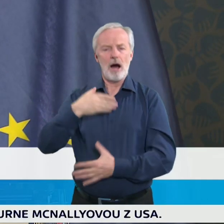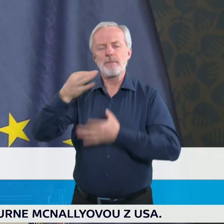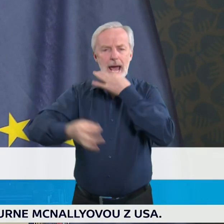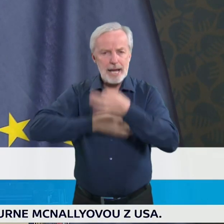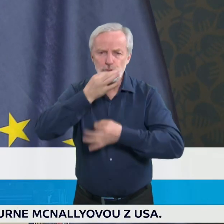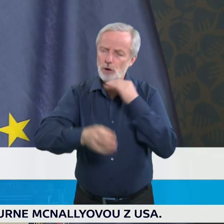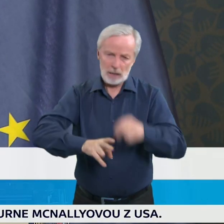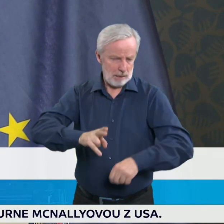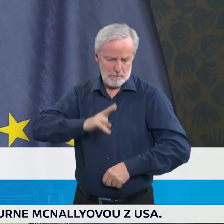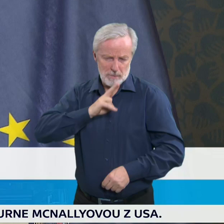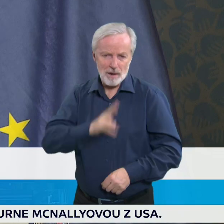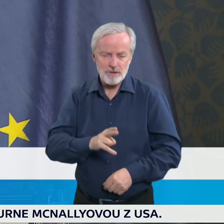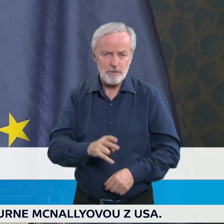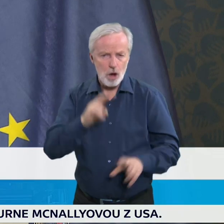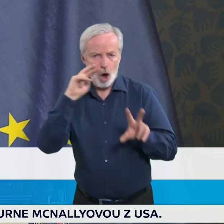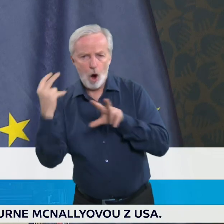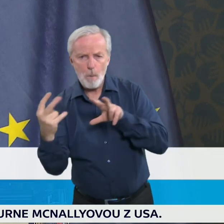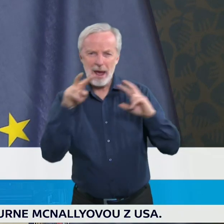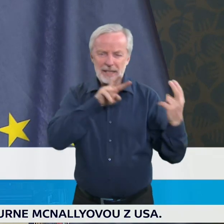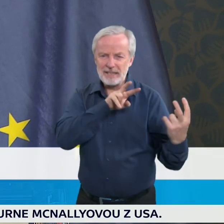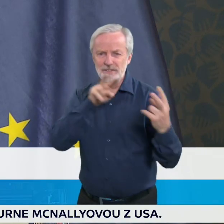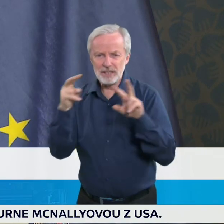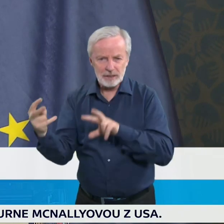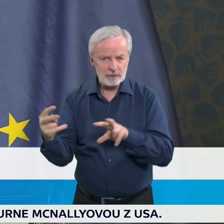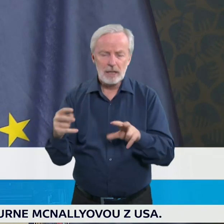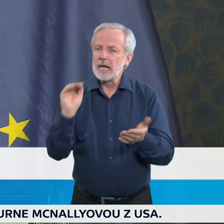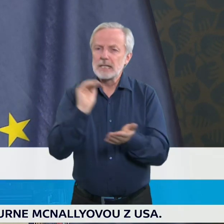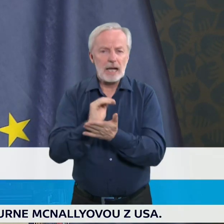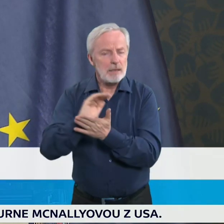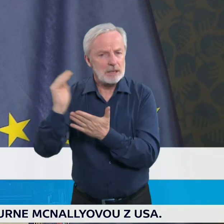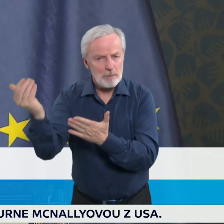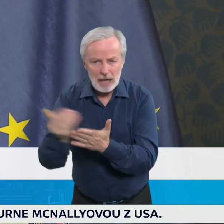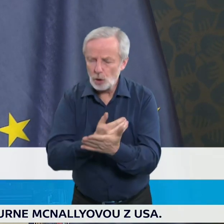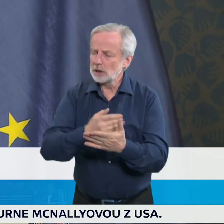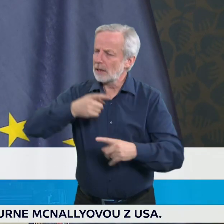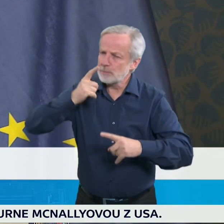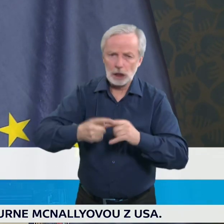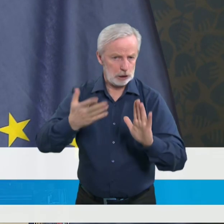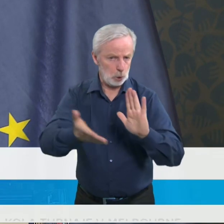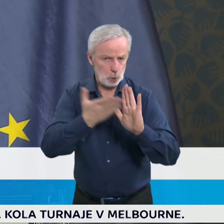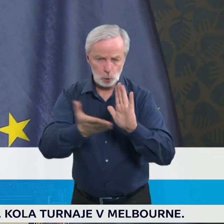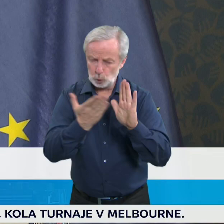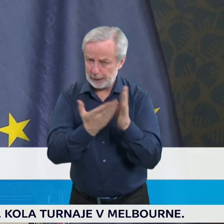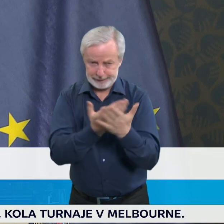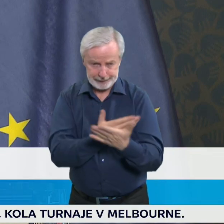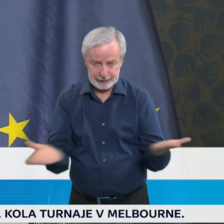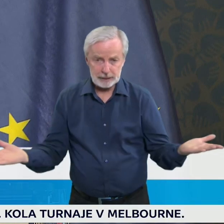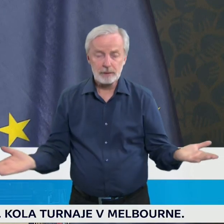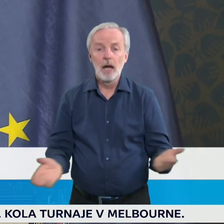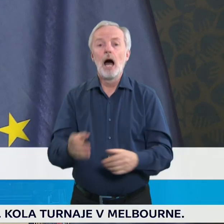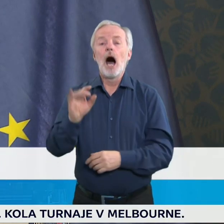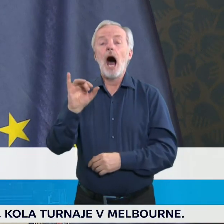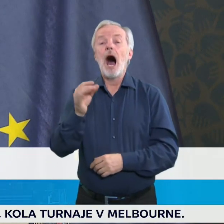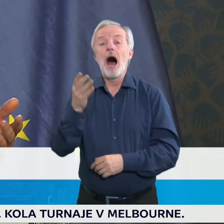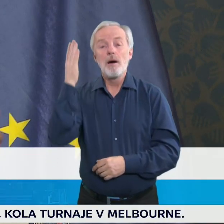nepodařilo od nikoho opravdu, od nikoho jiného prokázat. A myslím si, že i když budou mít občané tuto informaci, že to